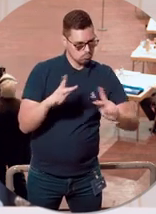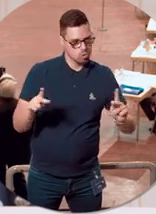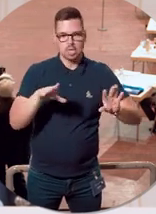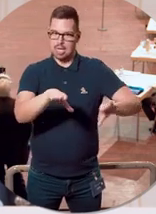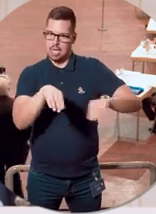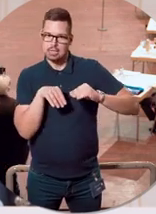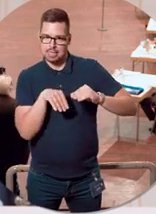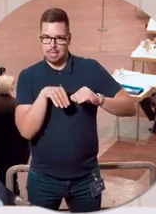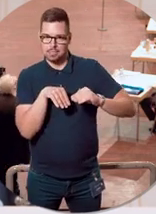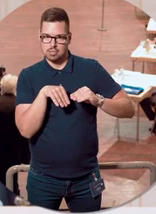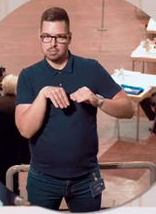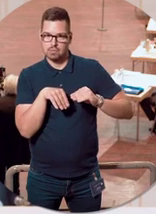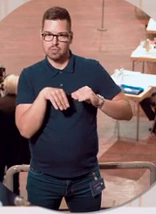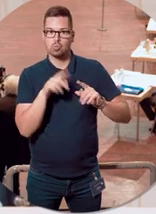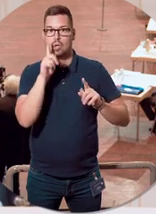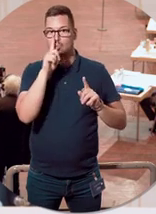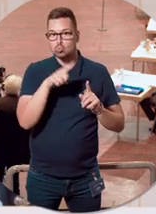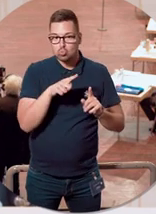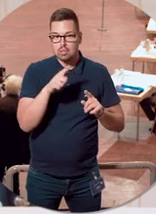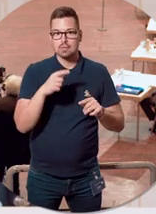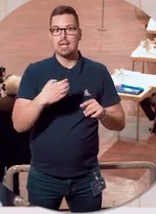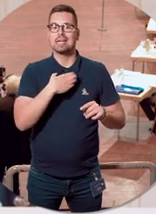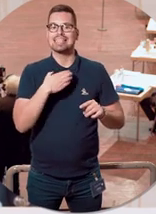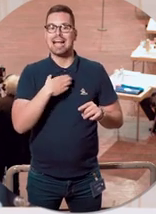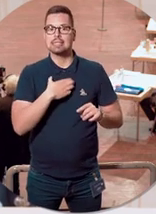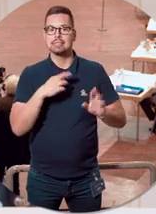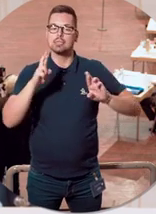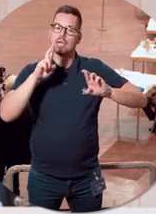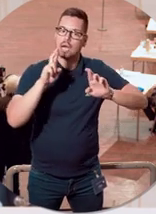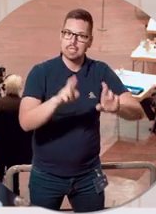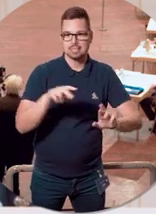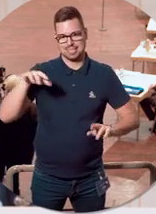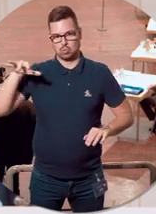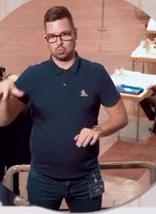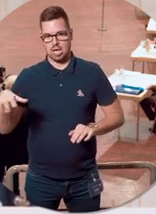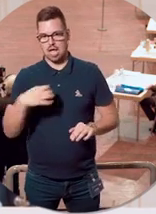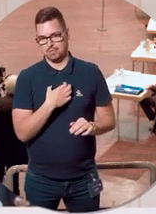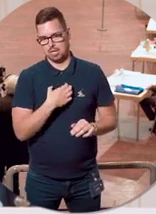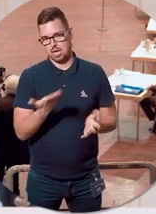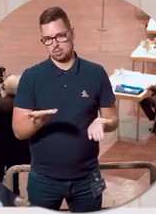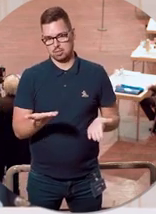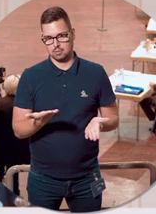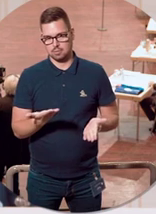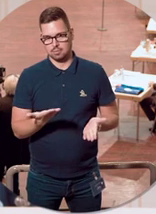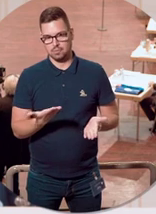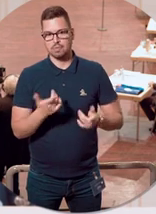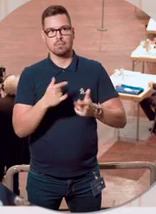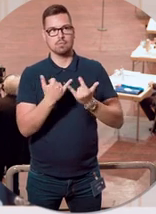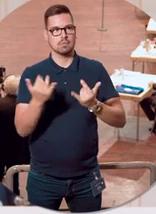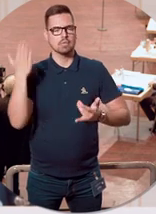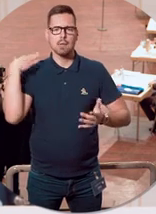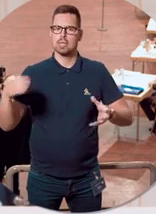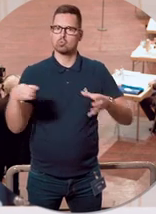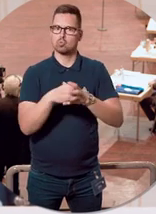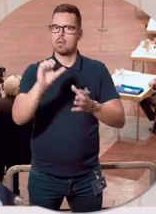dann impfen zu lassen, wenn bestimmte Vorerkrankungen vorliegen bei Ihnen. Sie also so auch wie in der Prio 1 zum